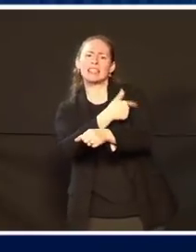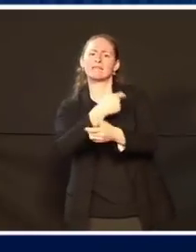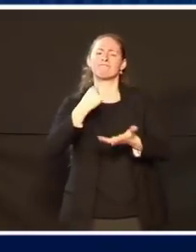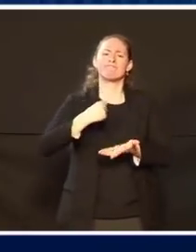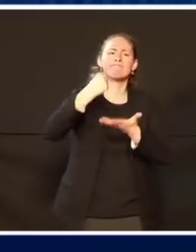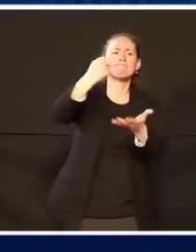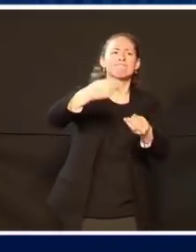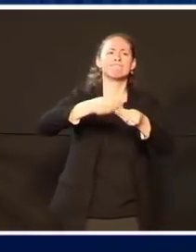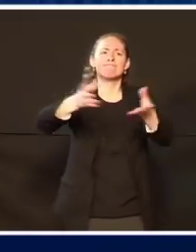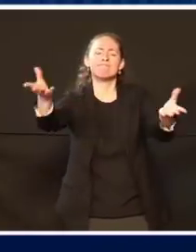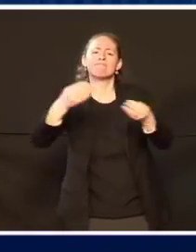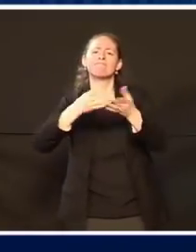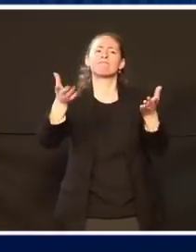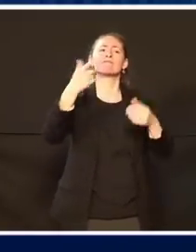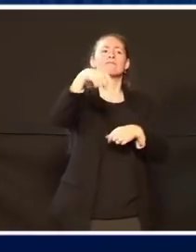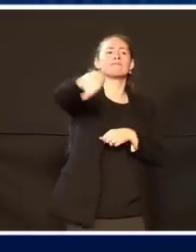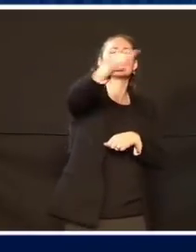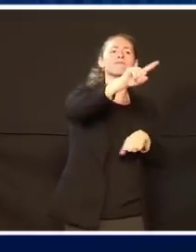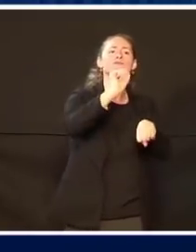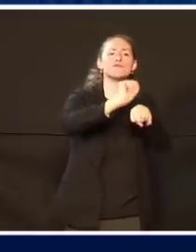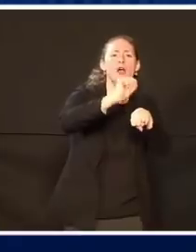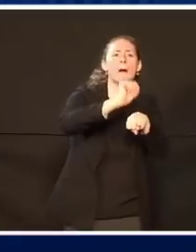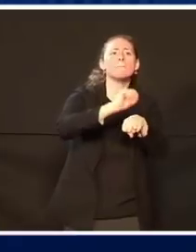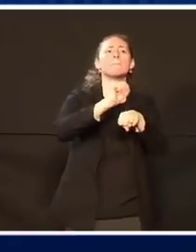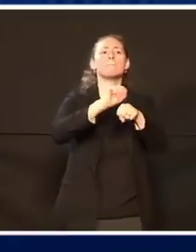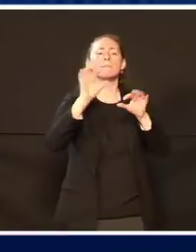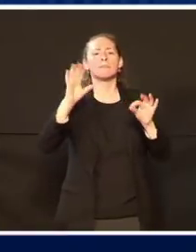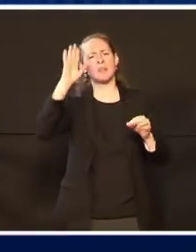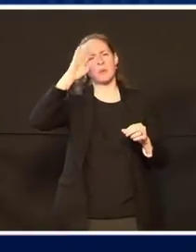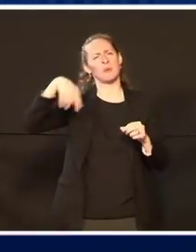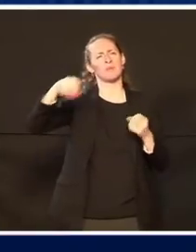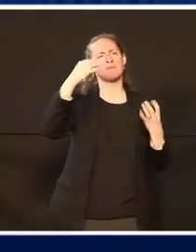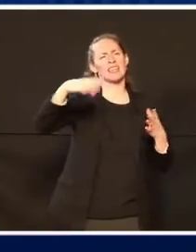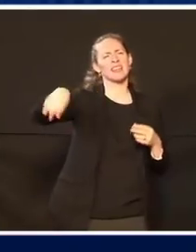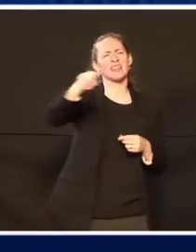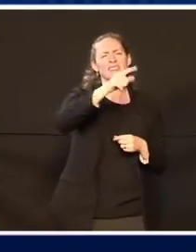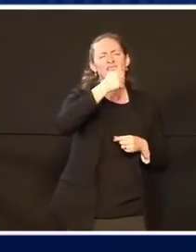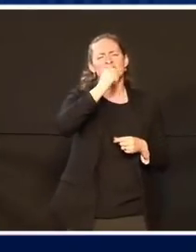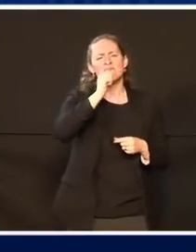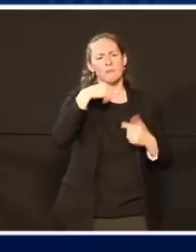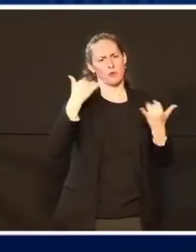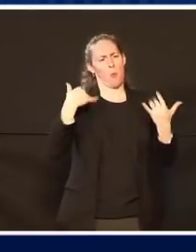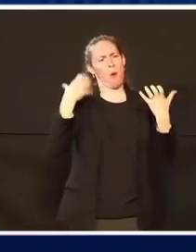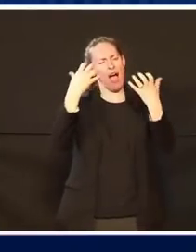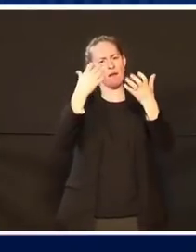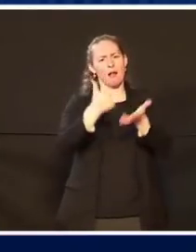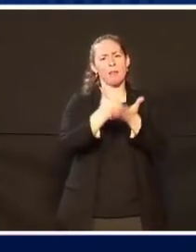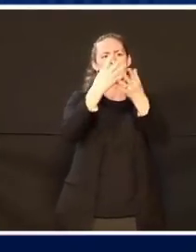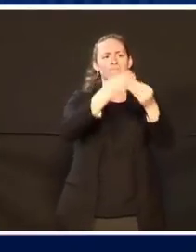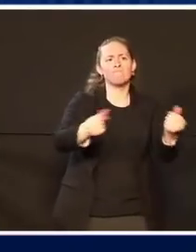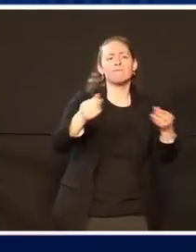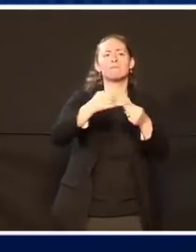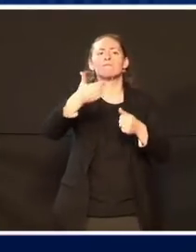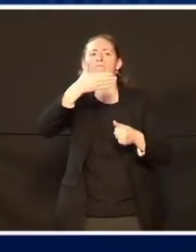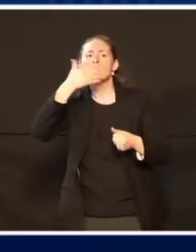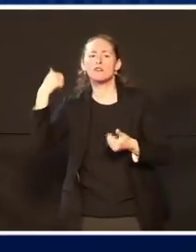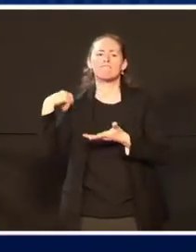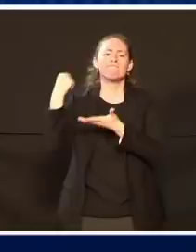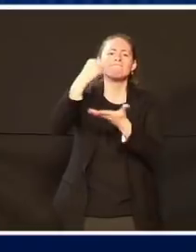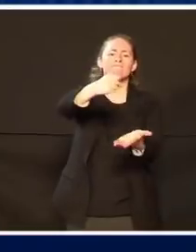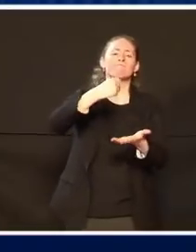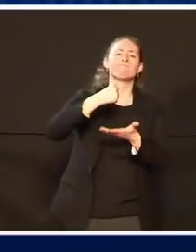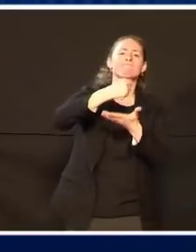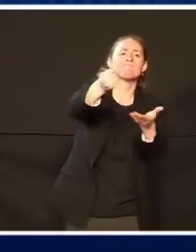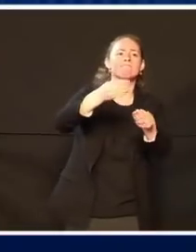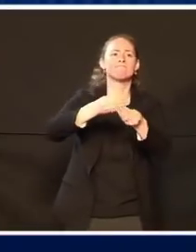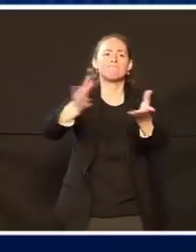werden das Leiden lindern. Wir werden Millionen von Amerikanern sagen, dass sie jetzt wieder